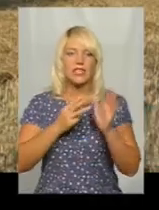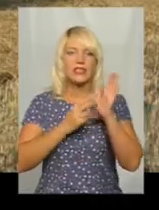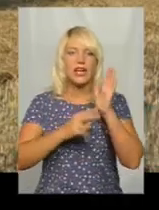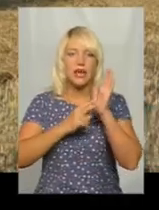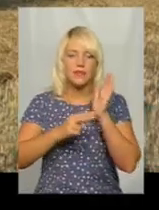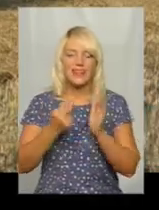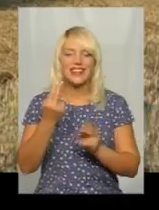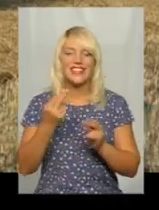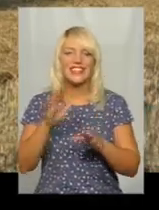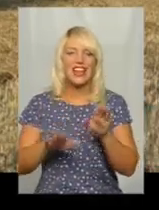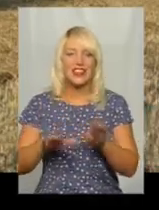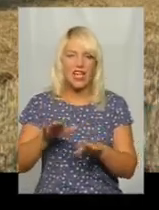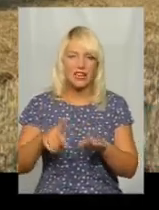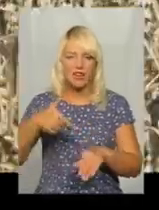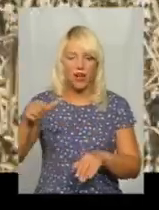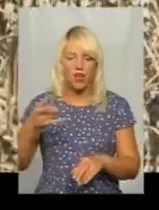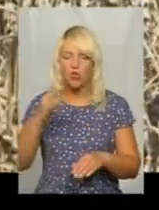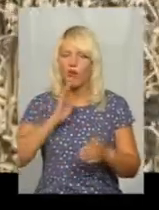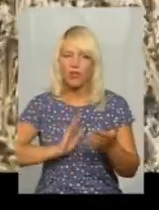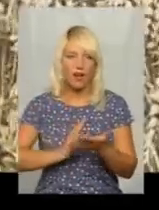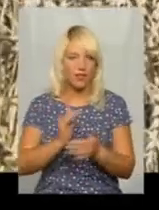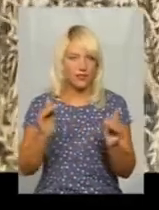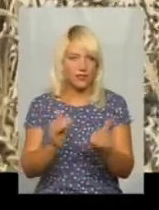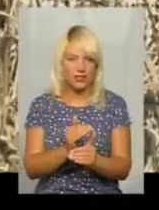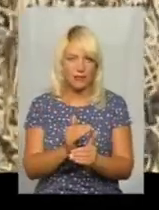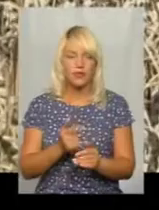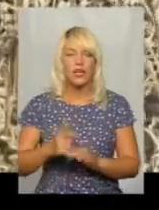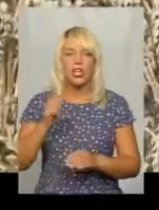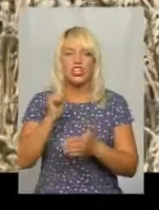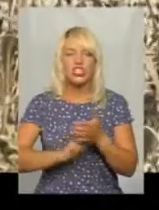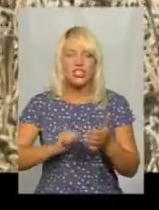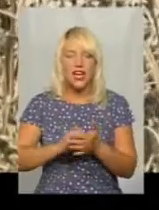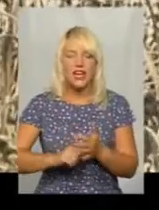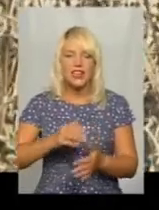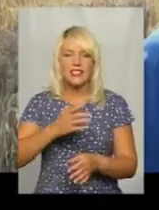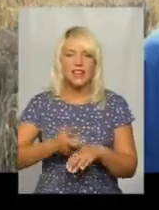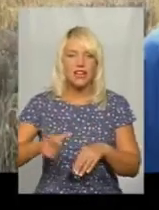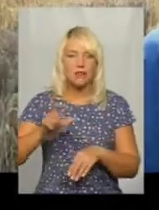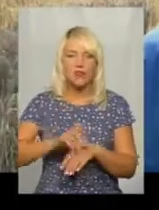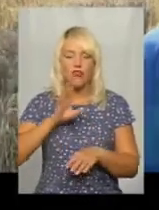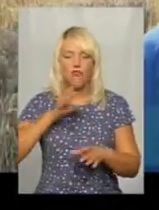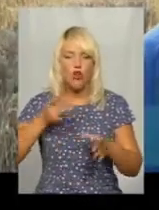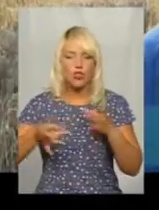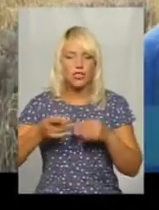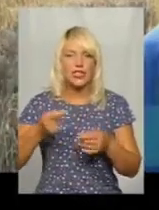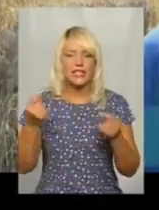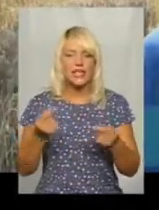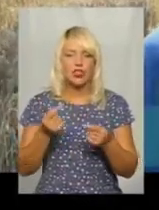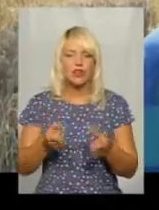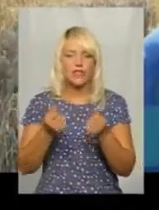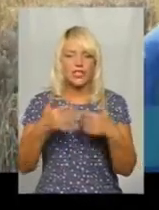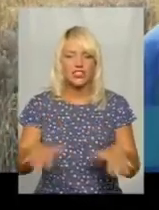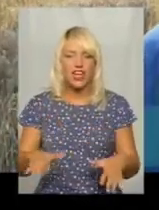гектара. Проте якість зерна низька. Через надмірну вологість зерно втрачає клітковину. Спочатку був дорогий клас, потім